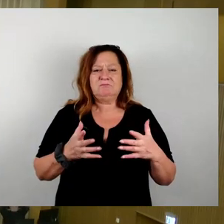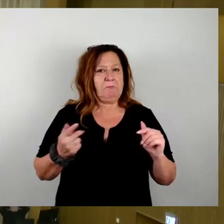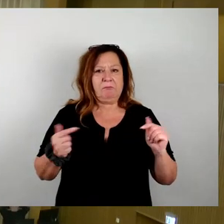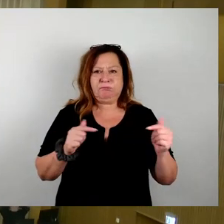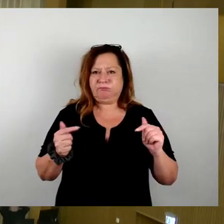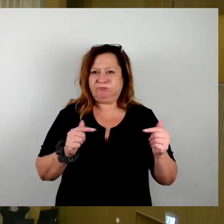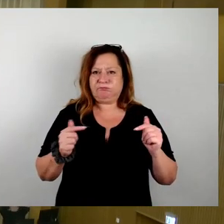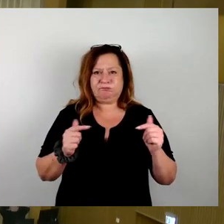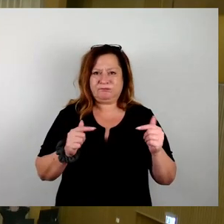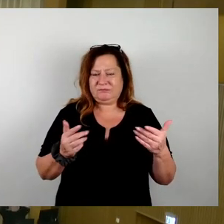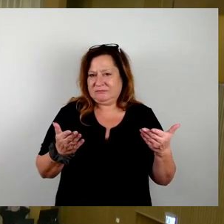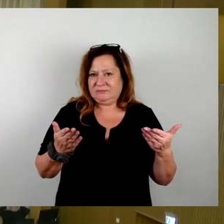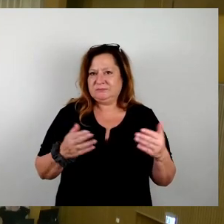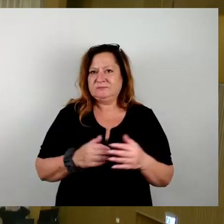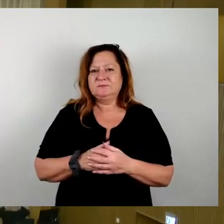Sorry.